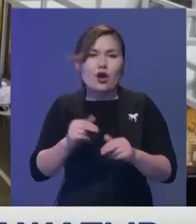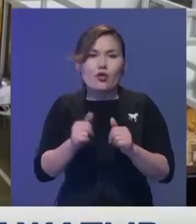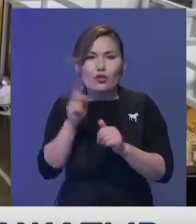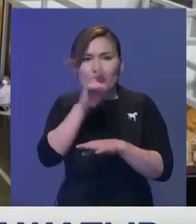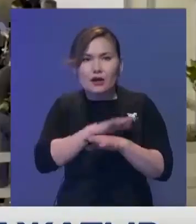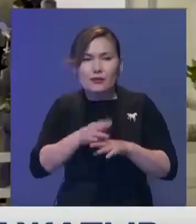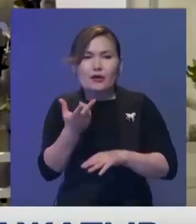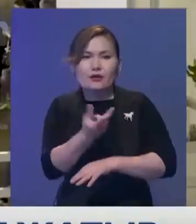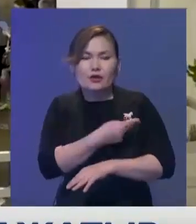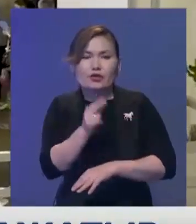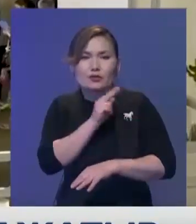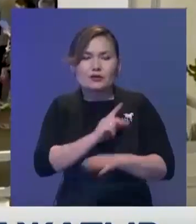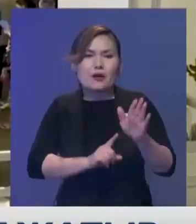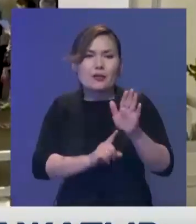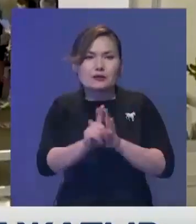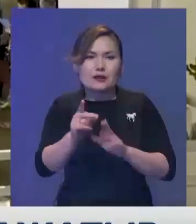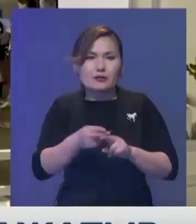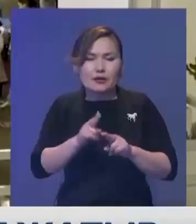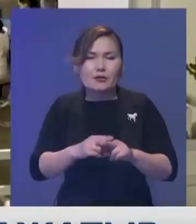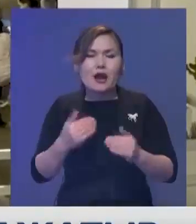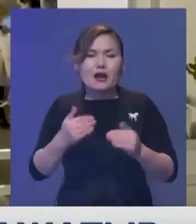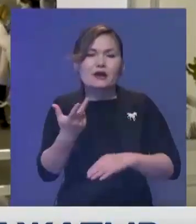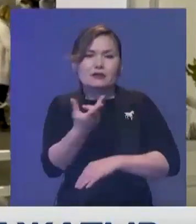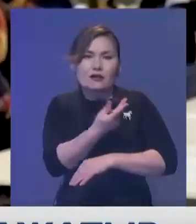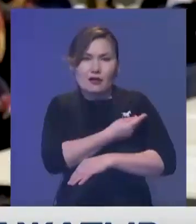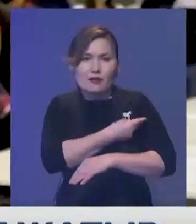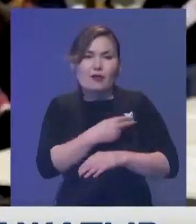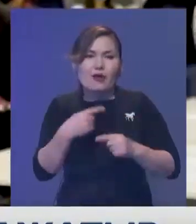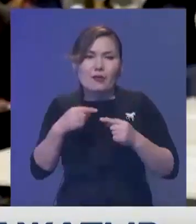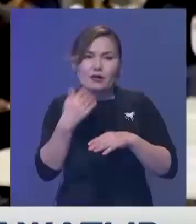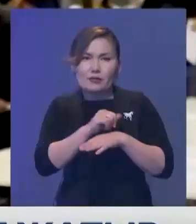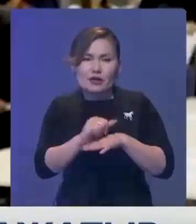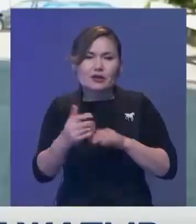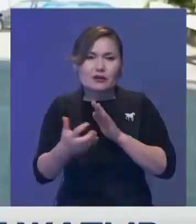вакциналы жұмысы ендіғана басталған кейбірінде препарат тапшы.